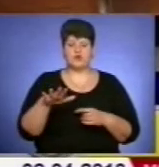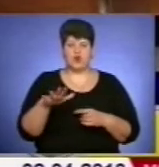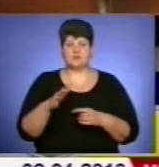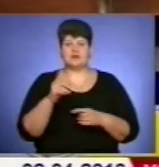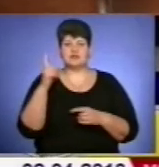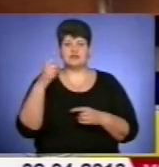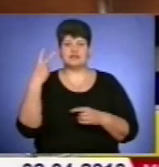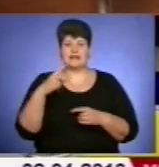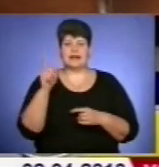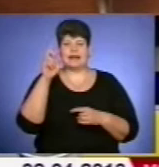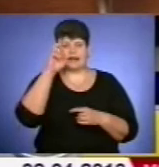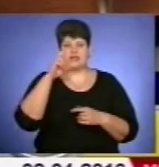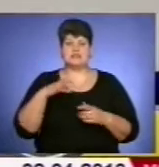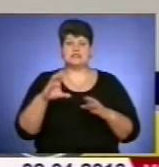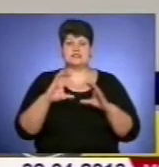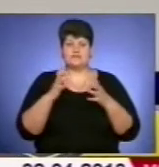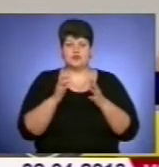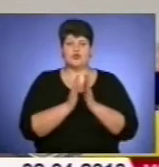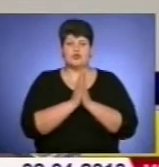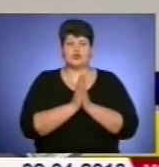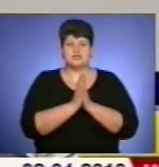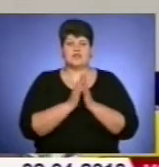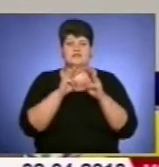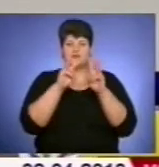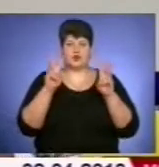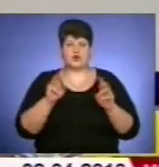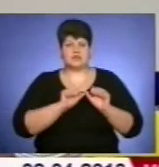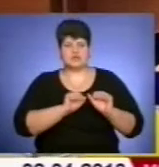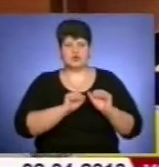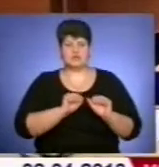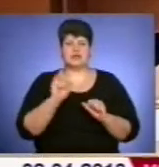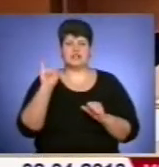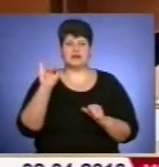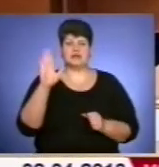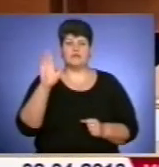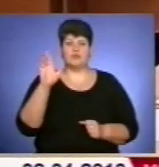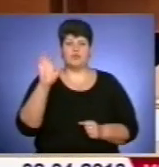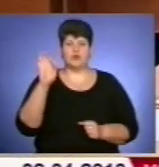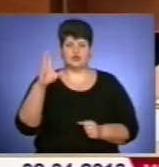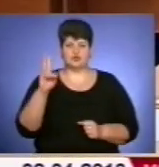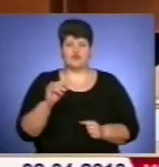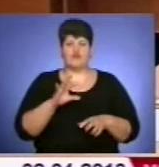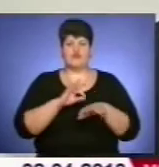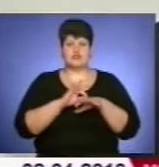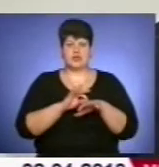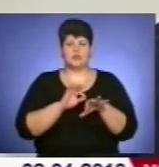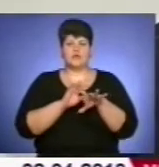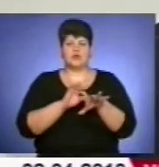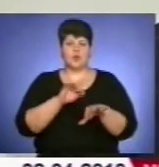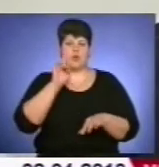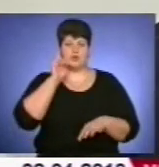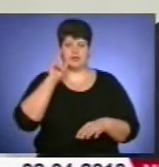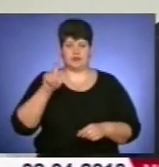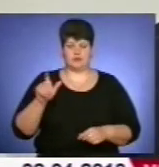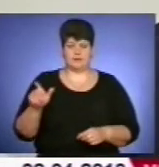світу прикладалися до саркофагу та просили у святого заступництва. Івана Боско вважають провідником молоді. Ціле життя